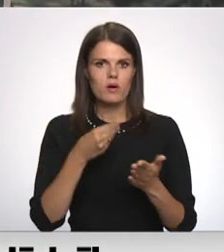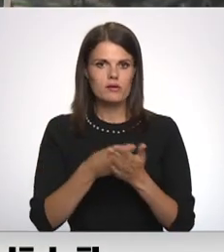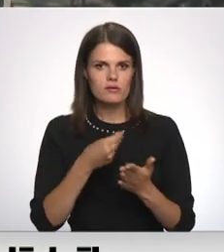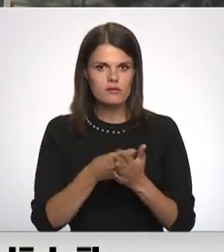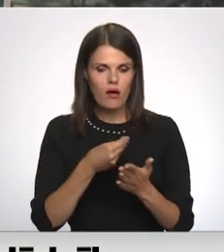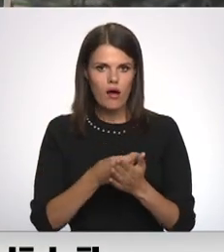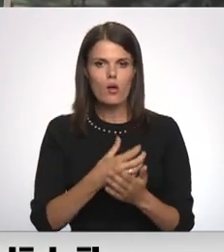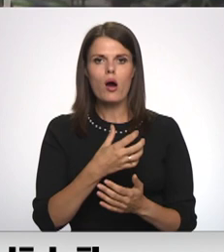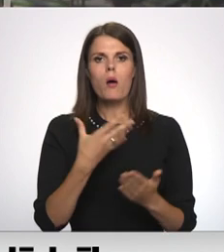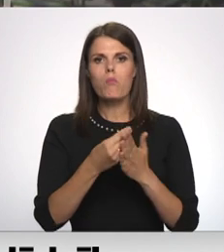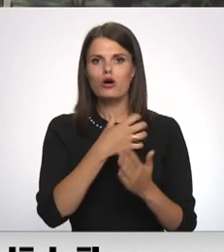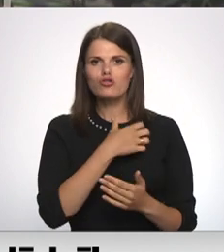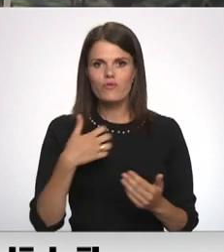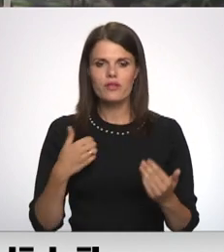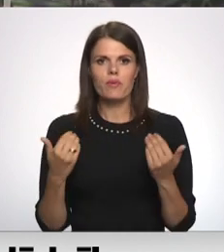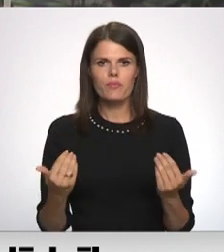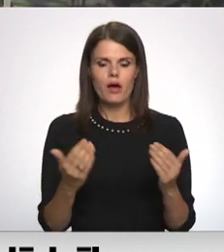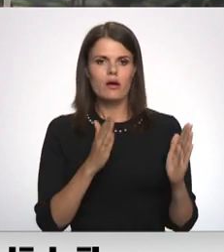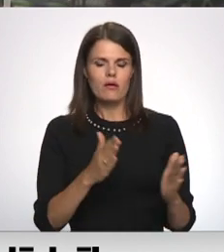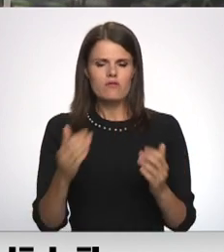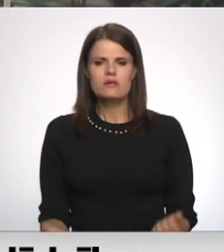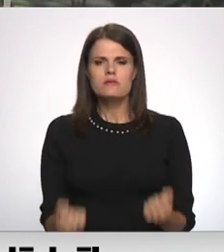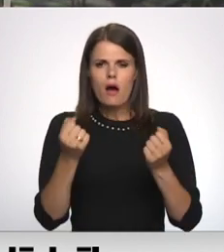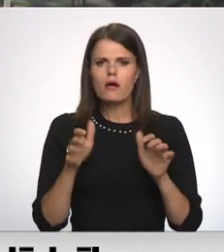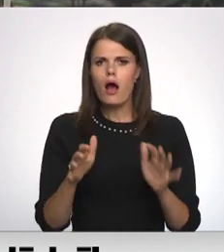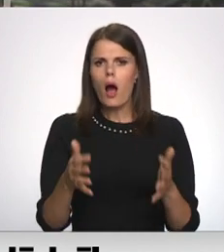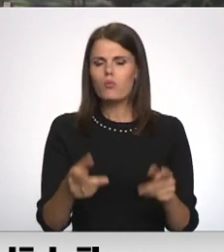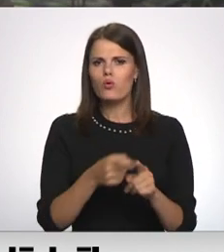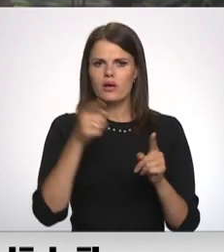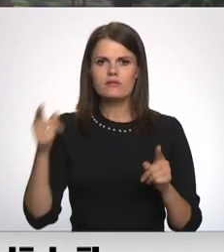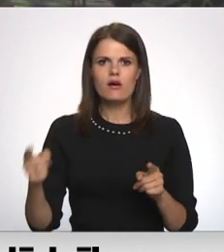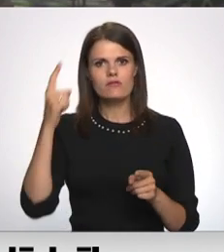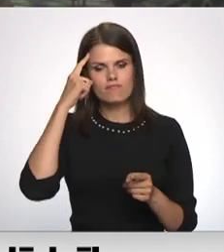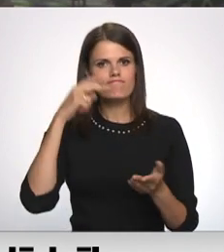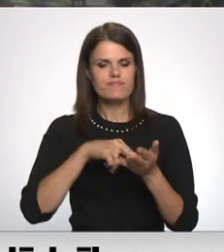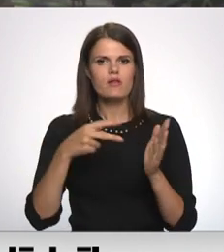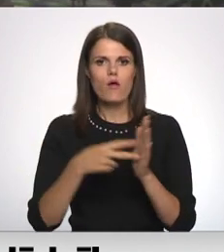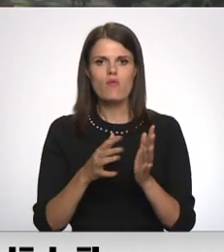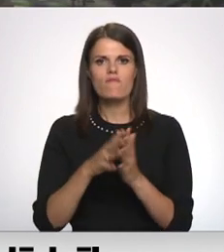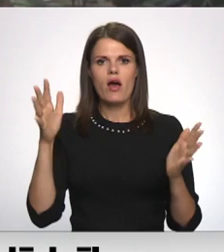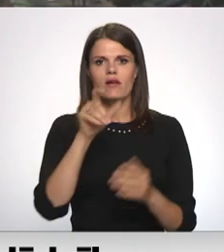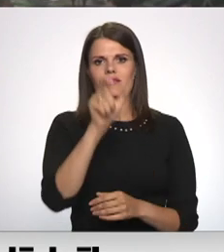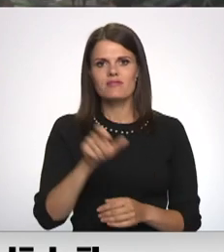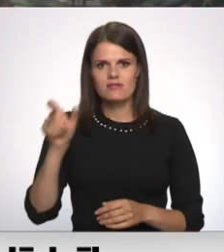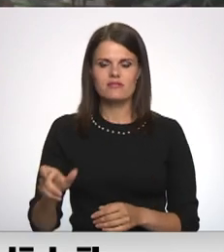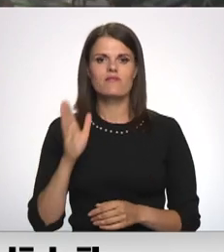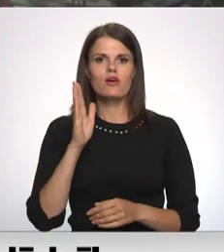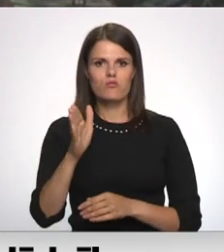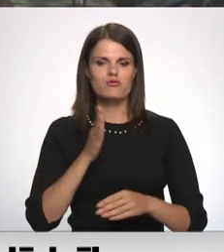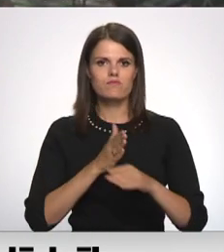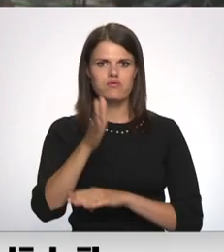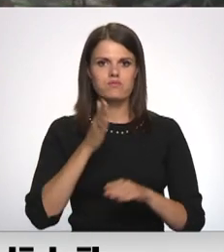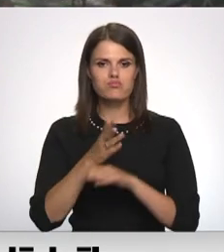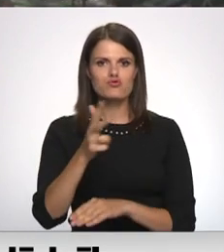pašvaldībās jau šobrīd gatavojas smagai apkuras sezonai, paredzot, ka arvien lielāks iedzīvotājs skait, cik dienu vērs sociālā dienesta